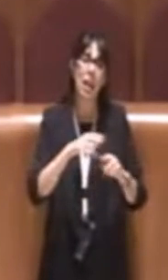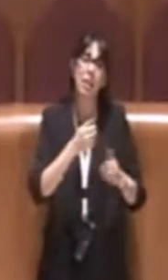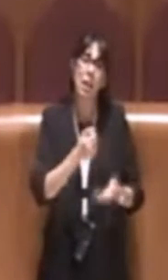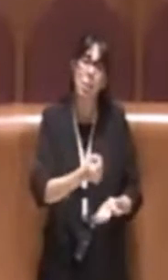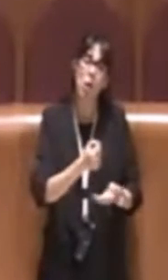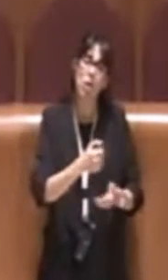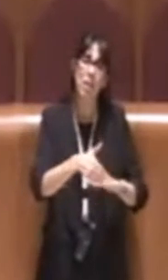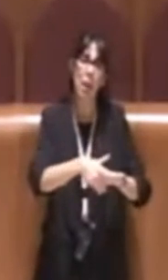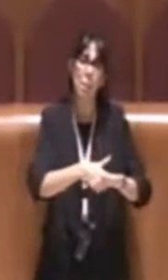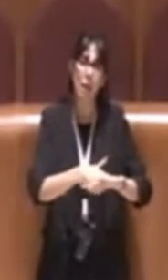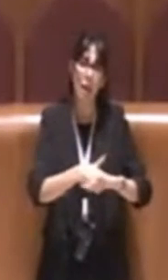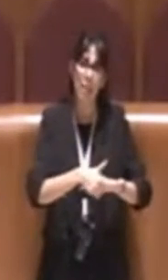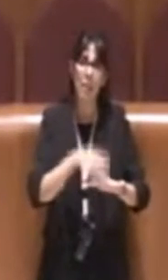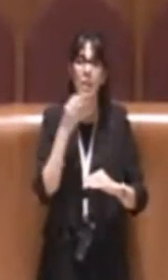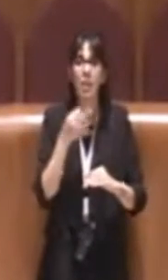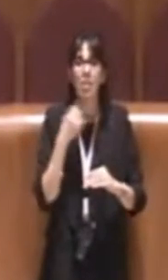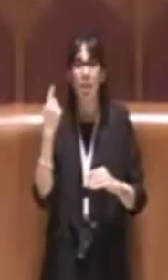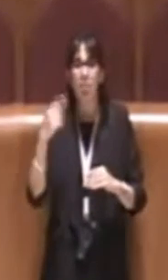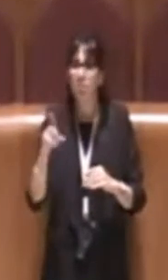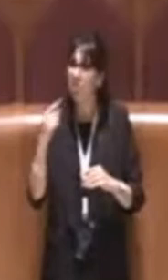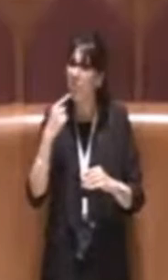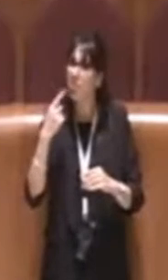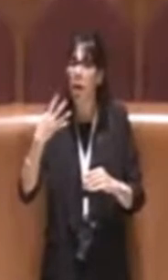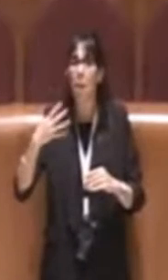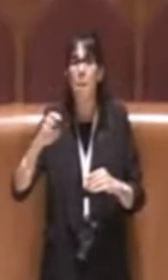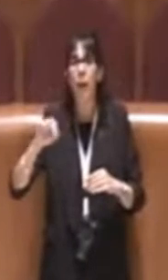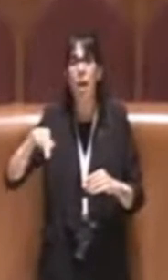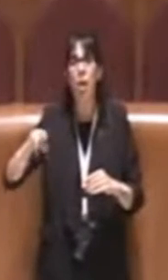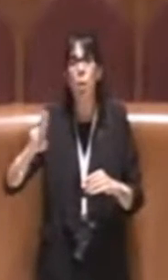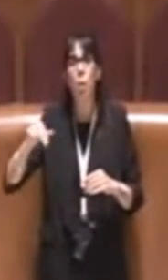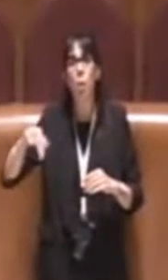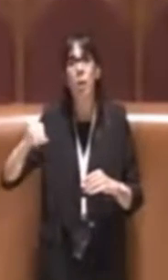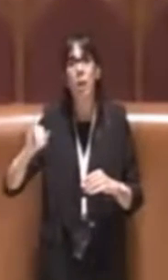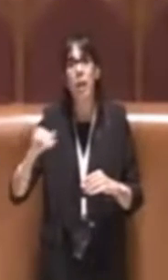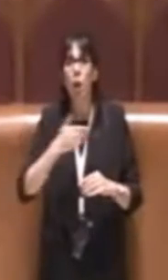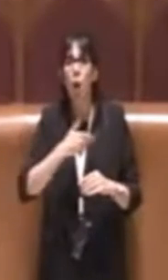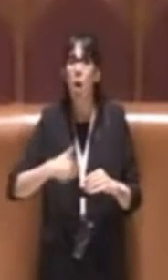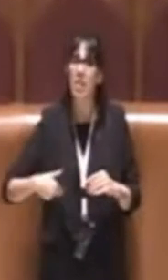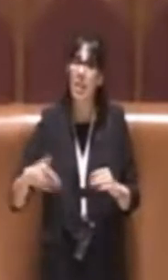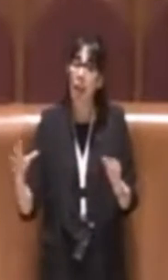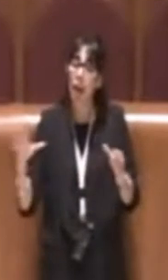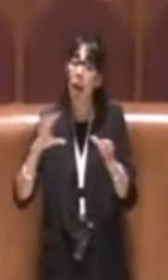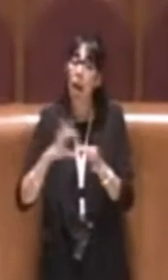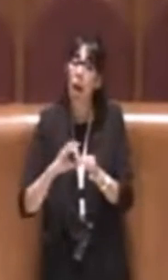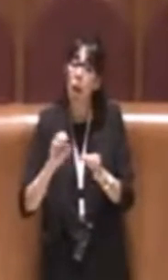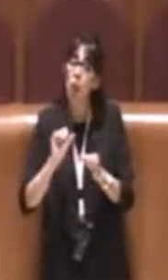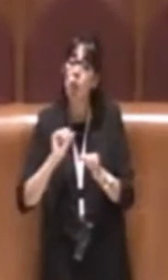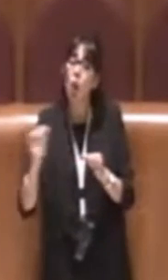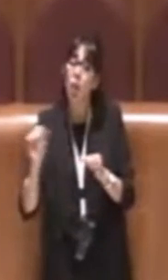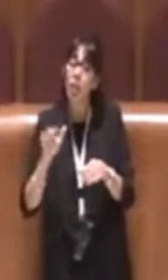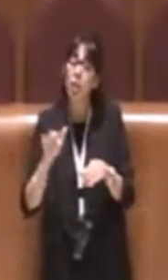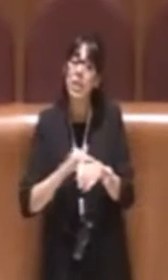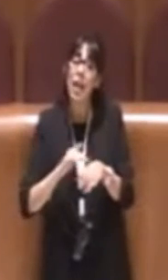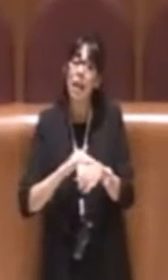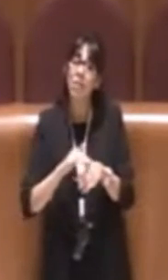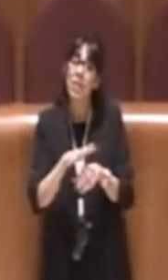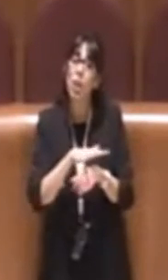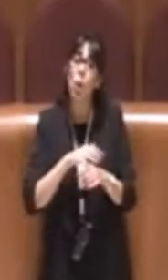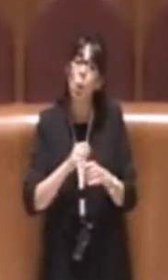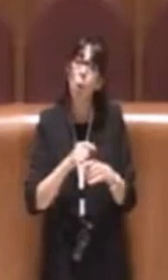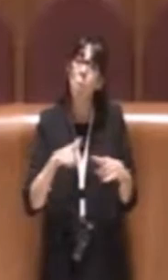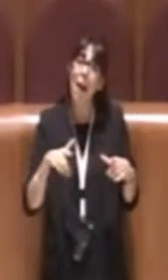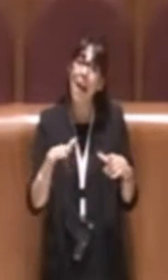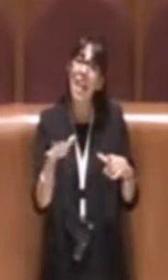a cui faceva riferimento la consigliera Mennuni riguarda soltanto i servizi urbani di livello locale